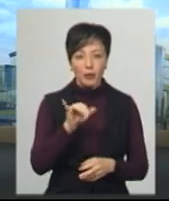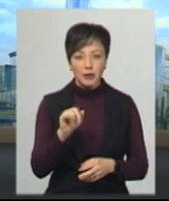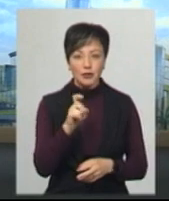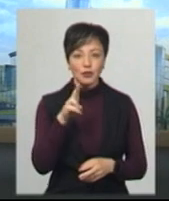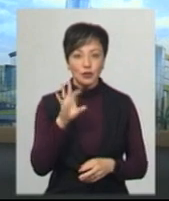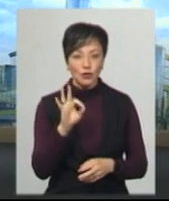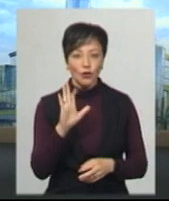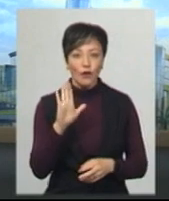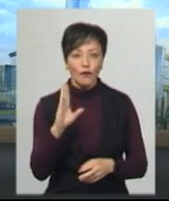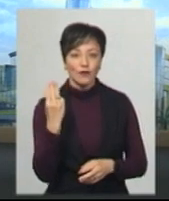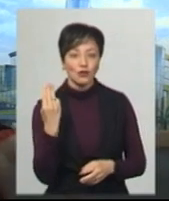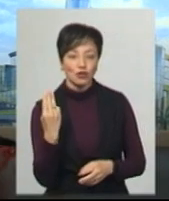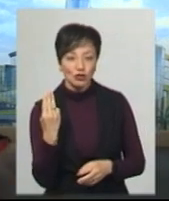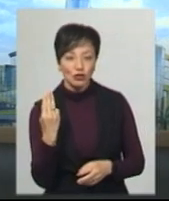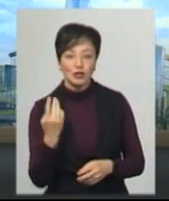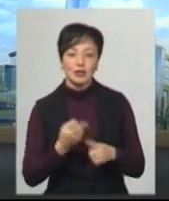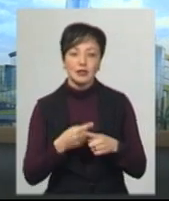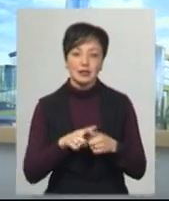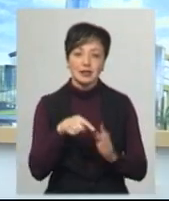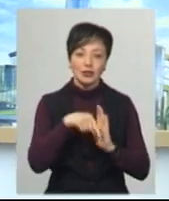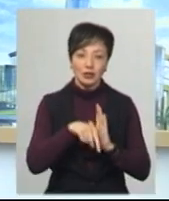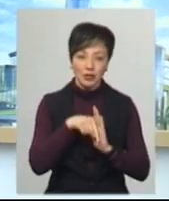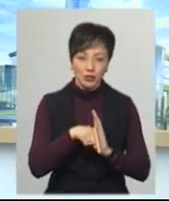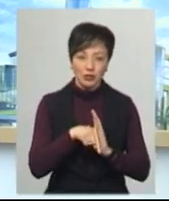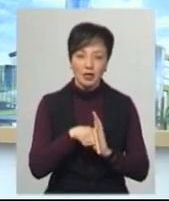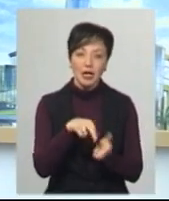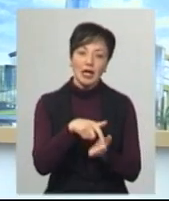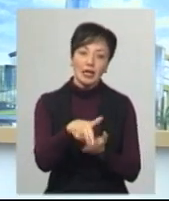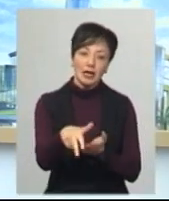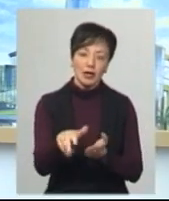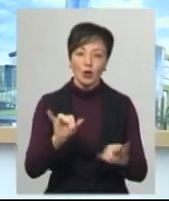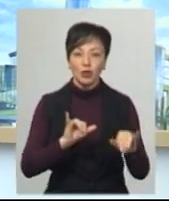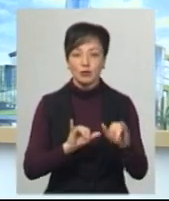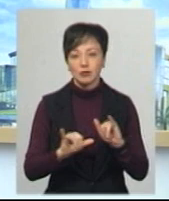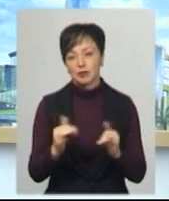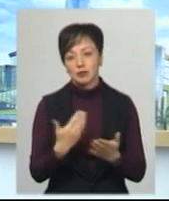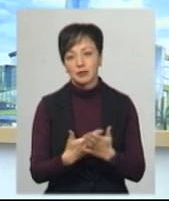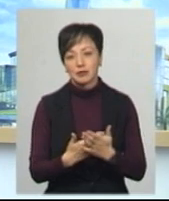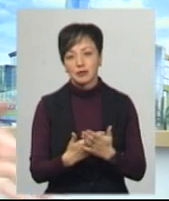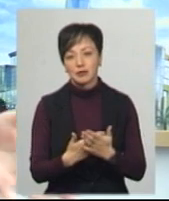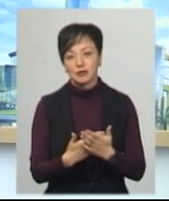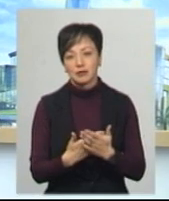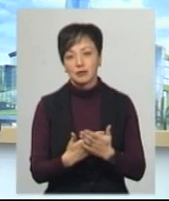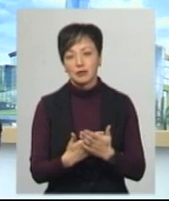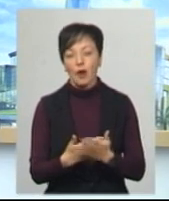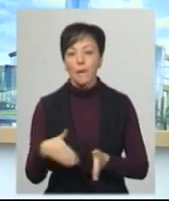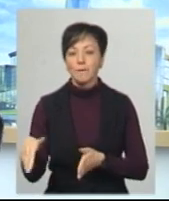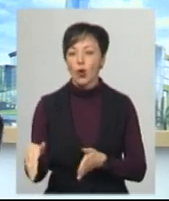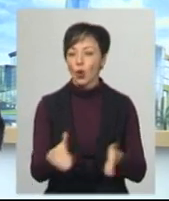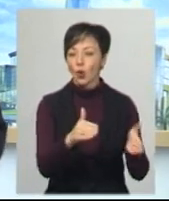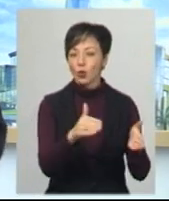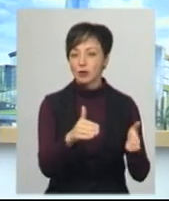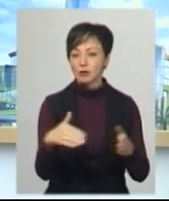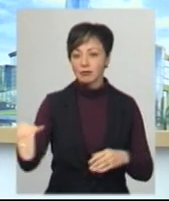правда, кумедне слово. А це означає, що йти десь там по дорозі,